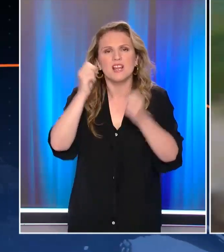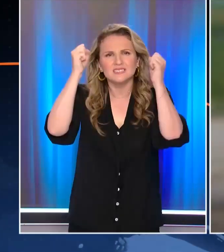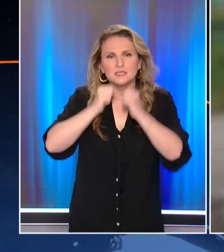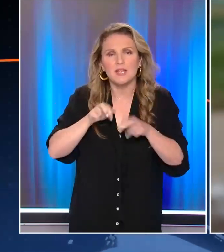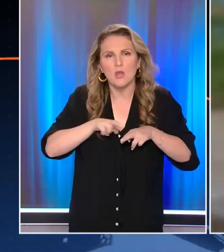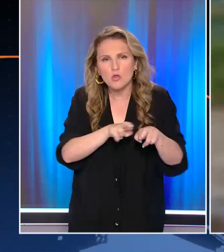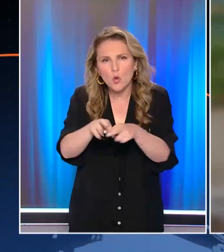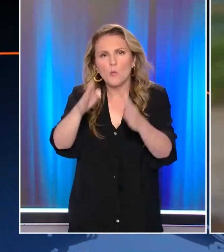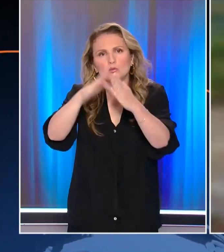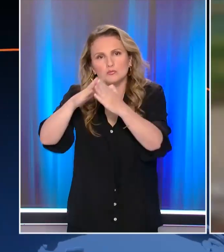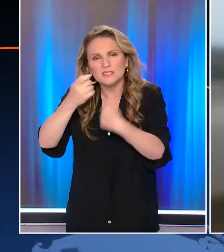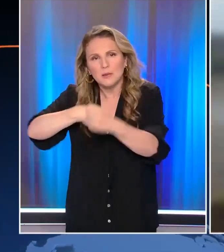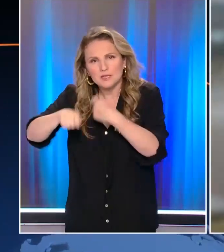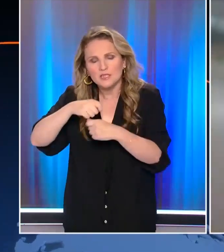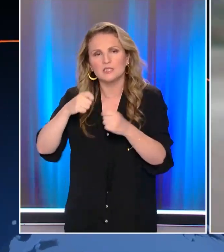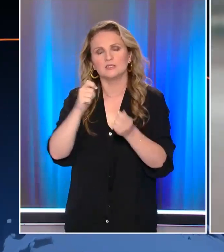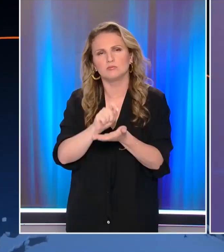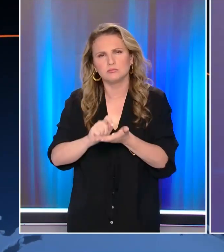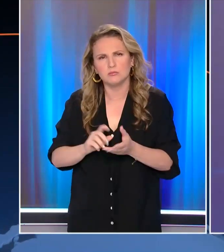δρόμους, σπίτια και επιχειρήσεις